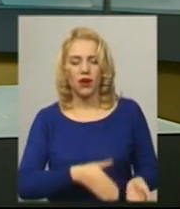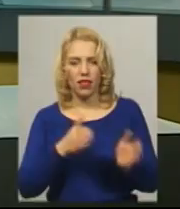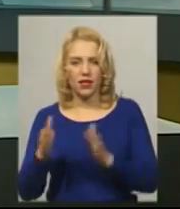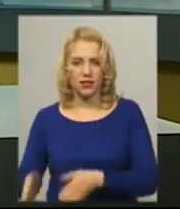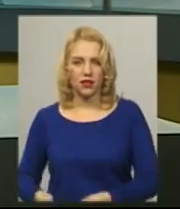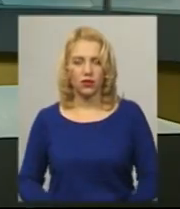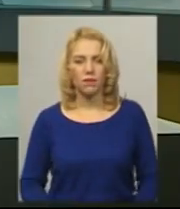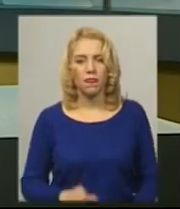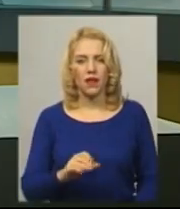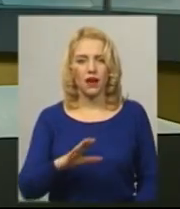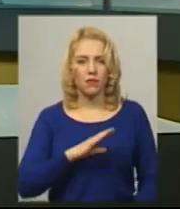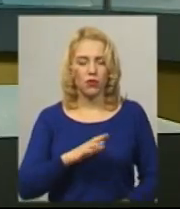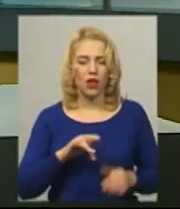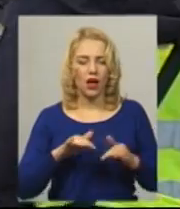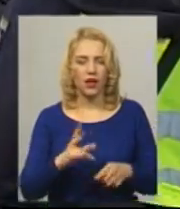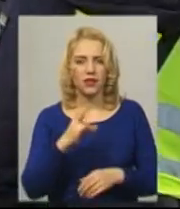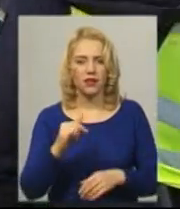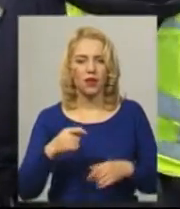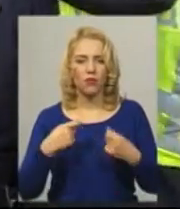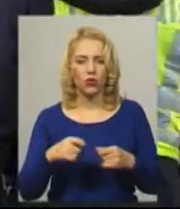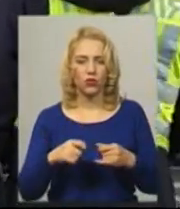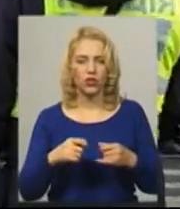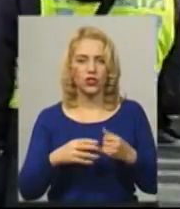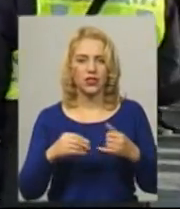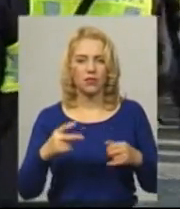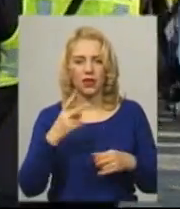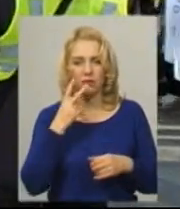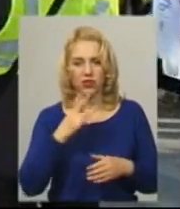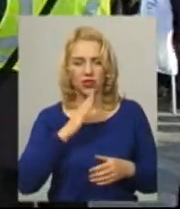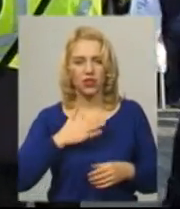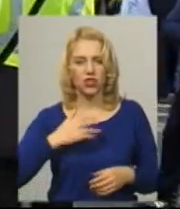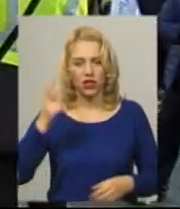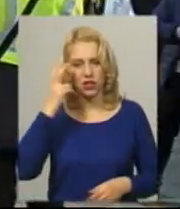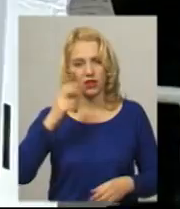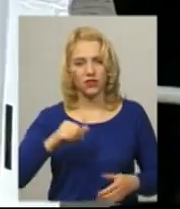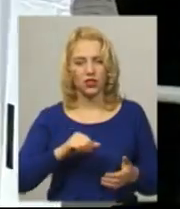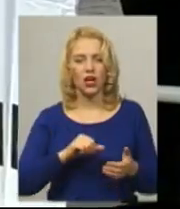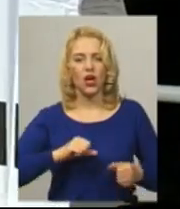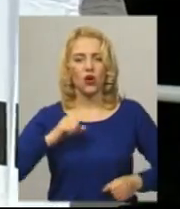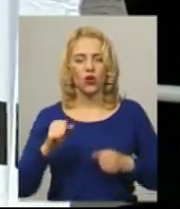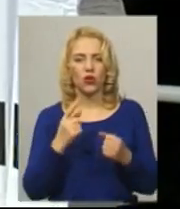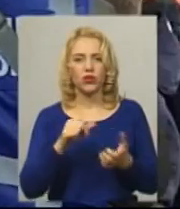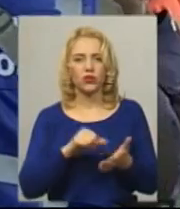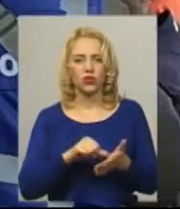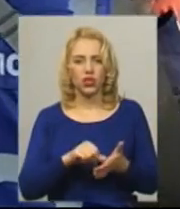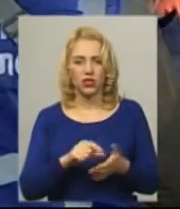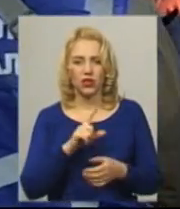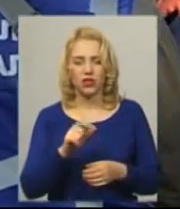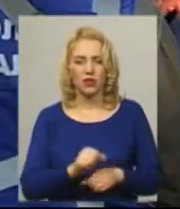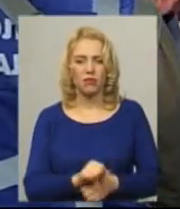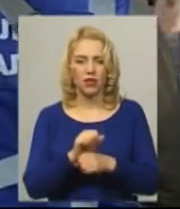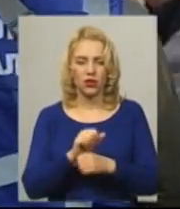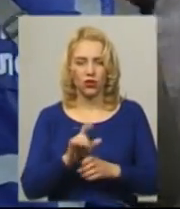відбувалася акція «Ні продажу землі» у столиці бачили наші київські колеги. Одна з учасниць мітингу Марія Горбаль розказала,